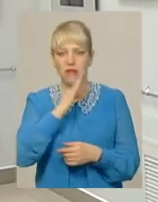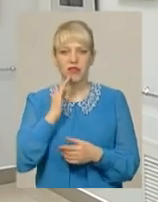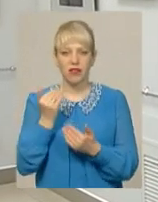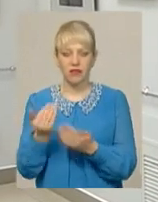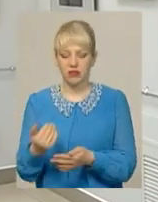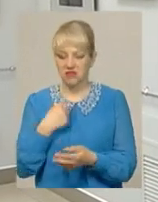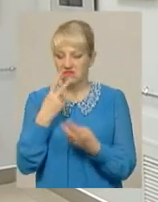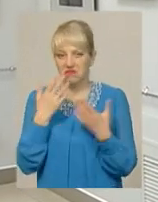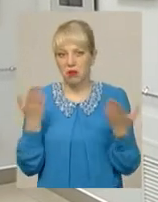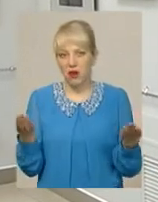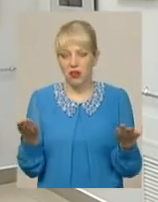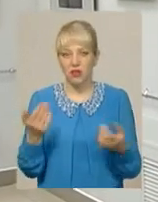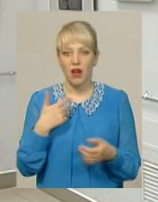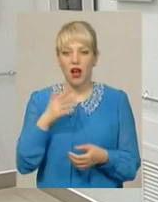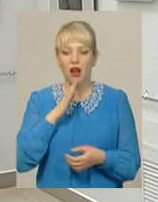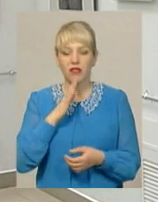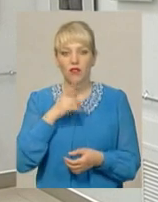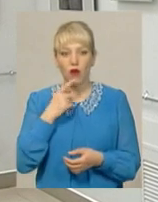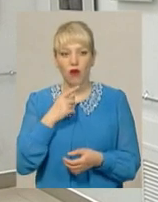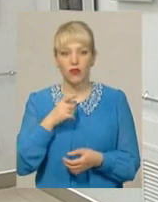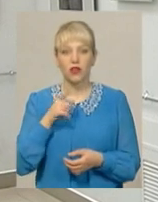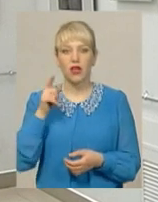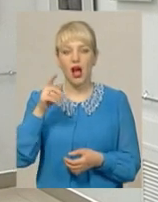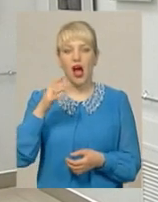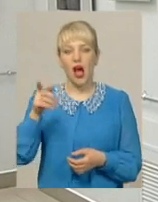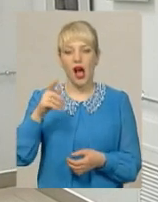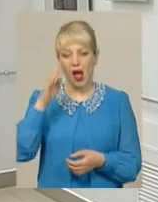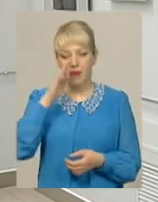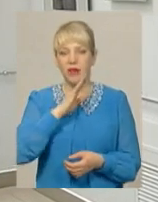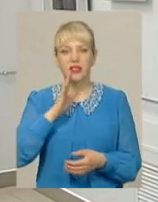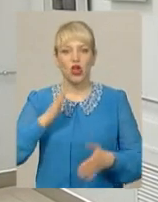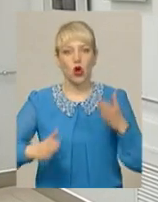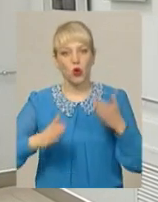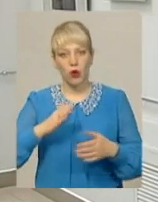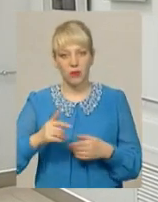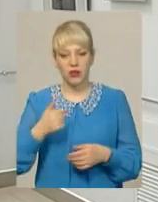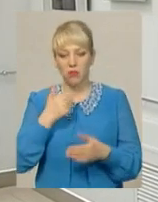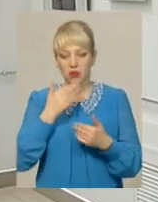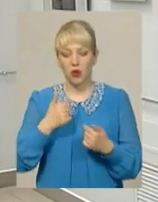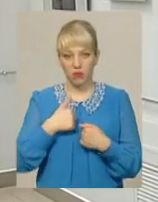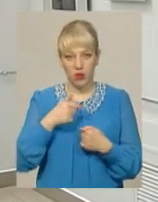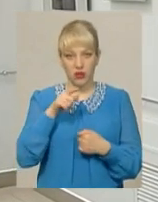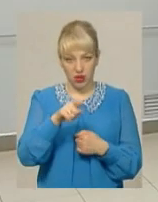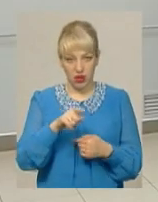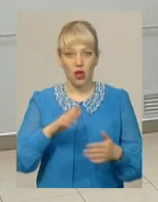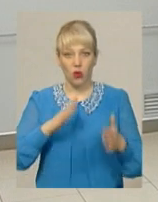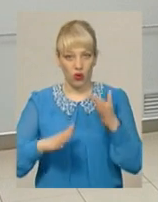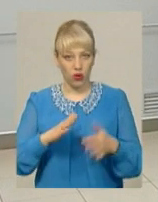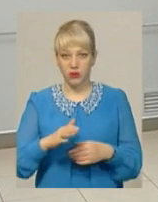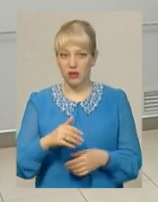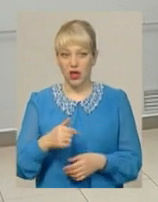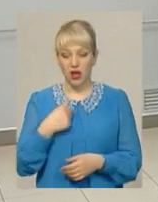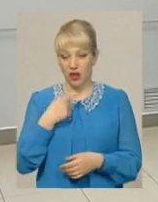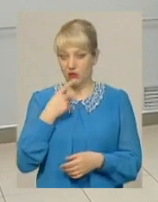бачив. А потім вона не хилилась до мене і говорить, а вони роботи. А ти питає, робот? Ні, я не робот. І пішла. На думку